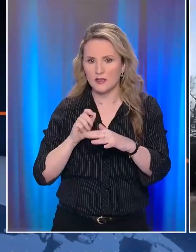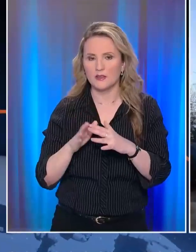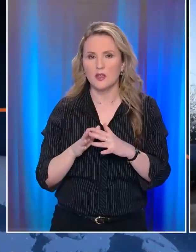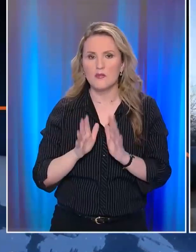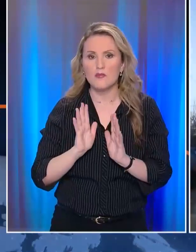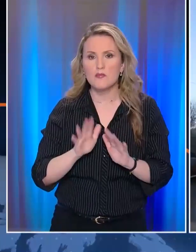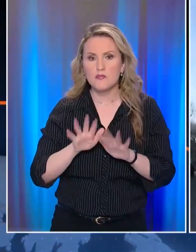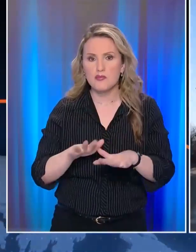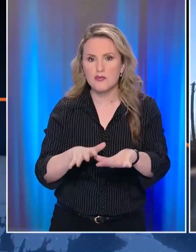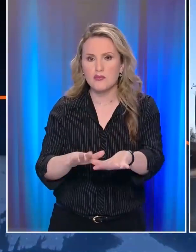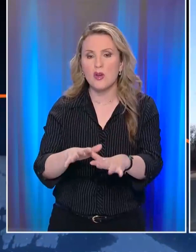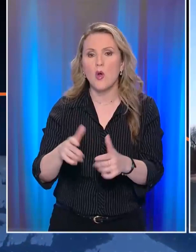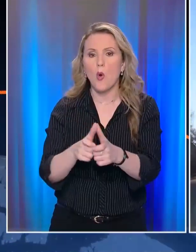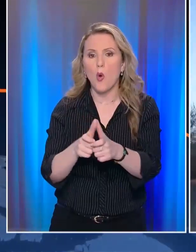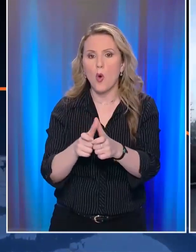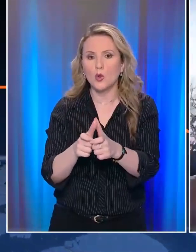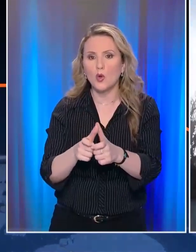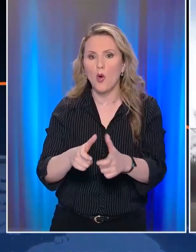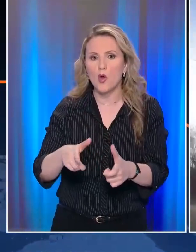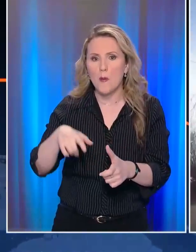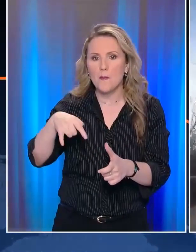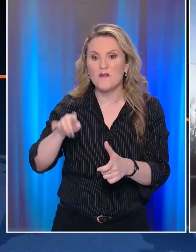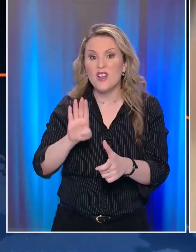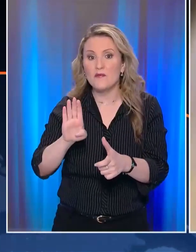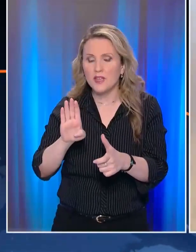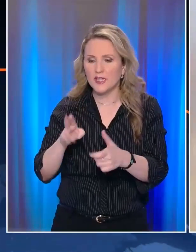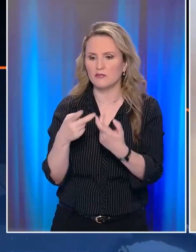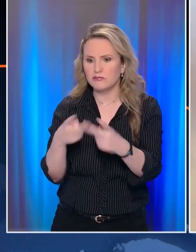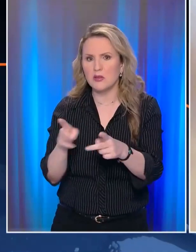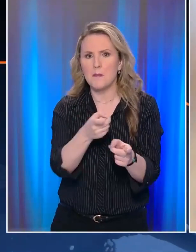Προχωρά στο χωριό Βιλχύφκα και το απελευθερώνει από τον ρωσικό έλεγχο